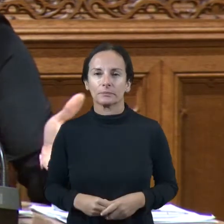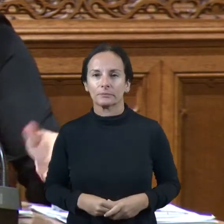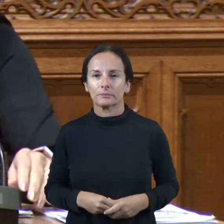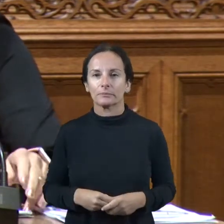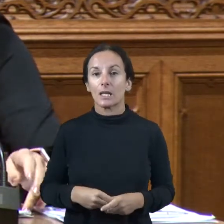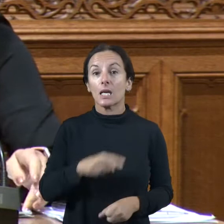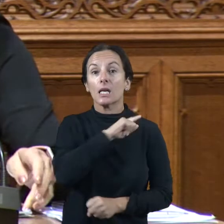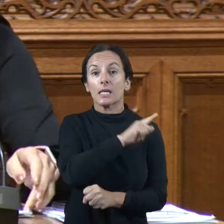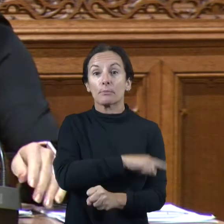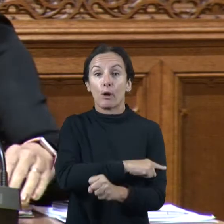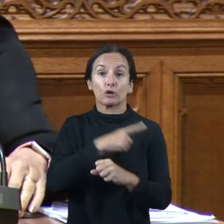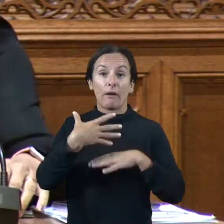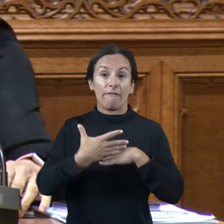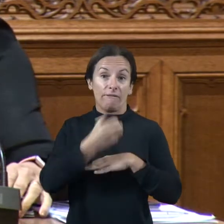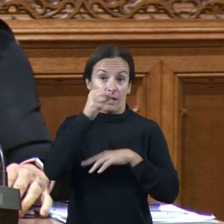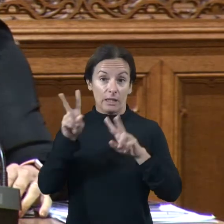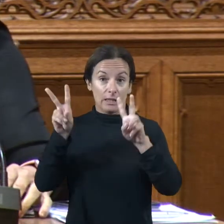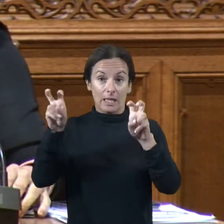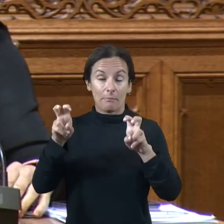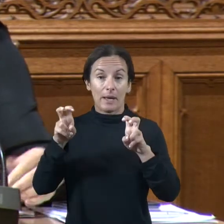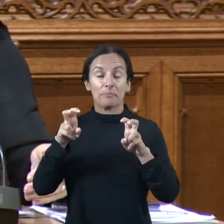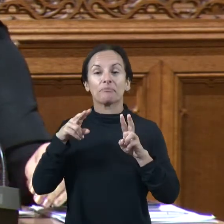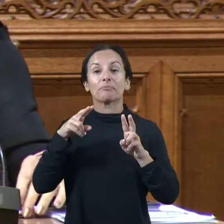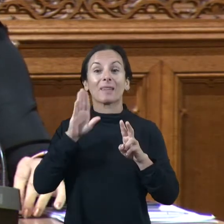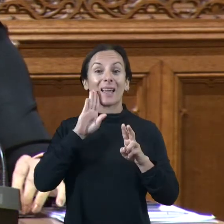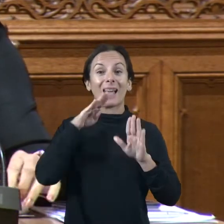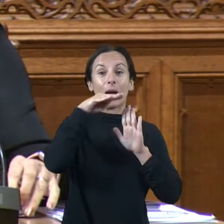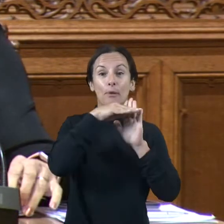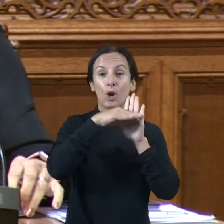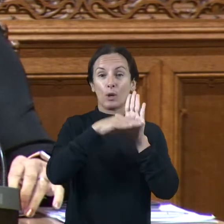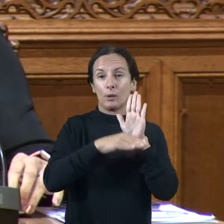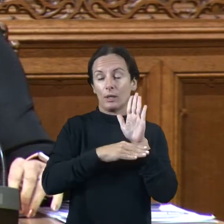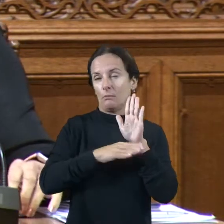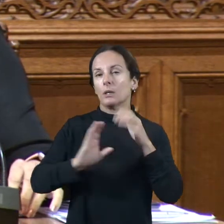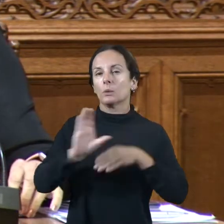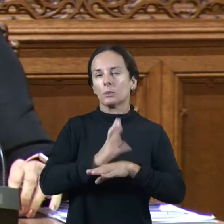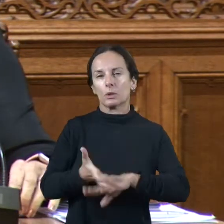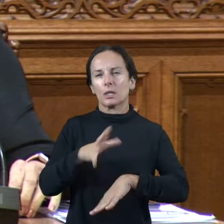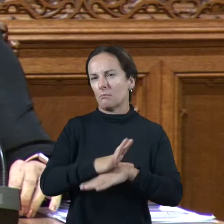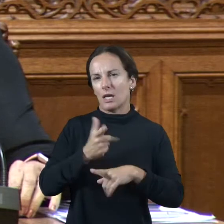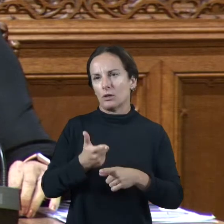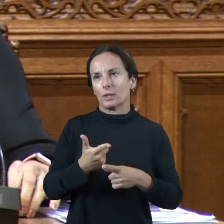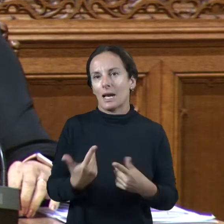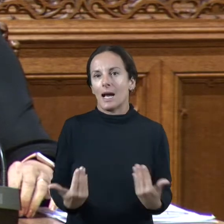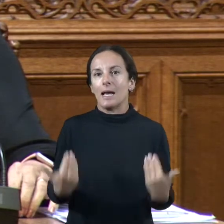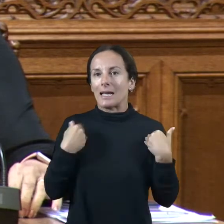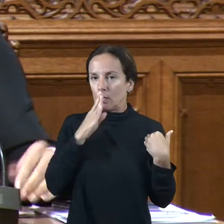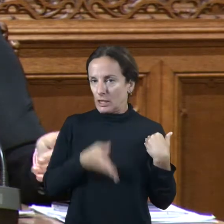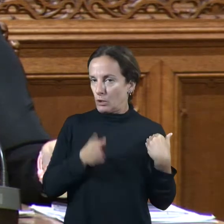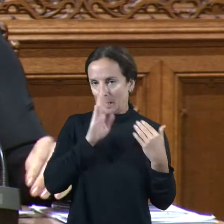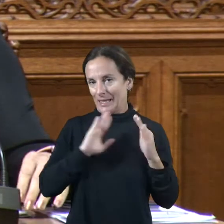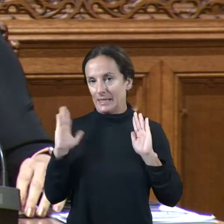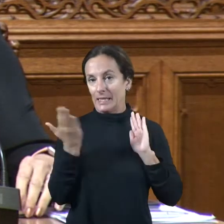'esport federat aquest programa és un programa que donem tot el Consell de Mallorca que duim de manera indirecta ja que